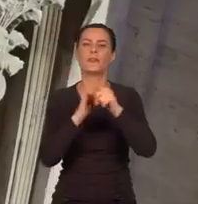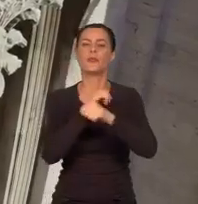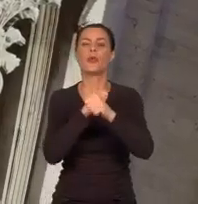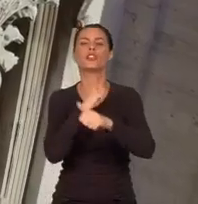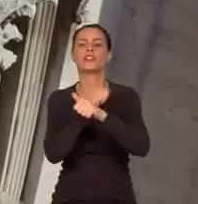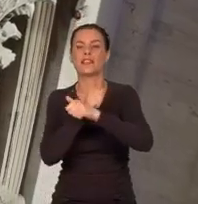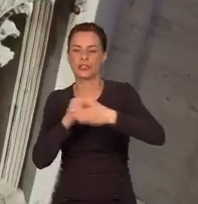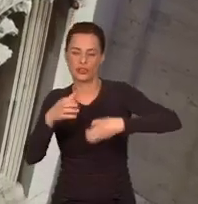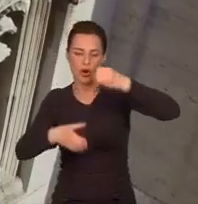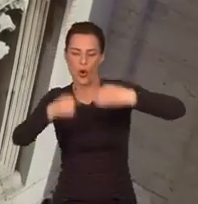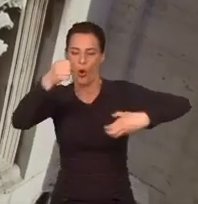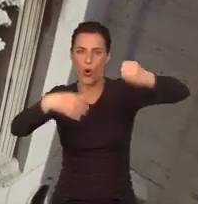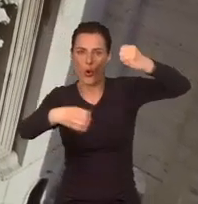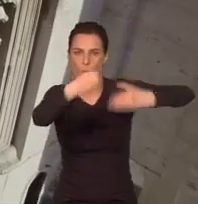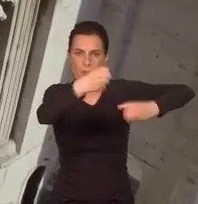-metrowej wysokości.